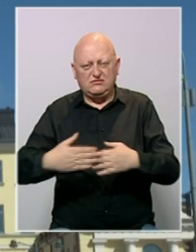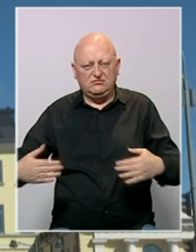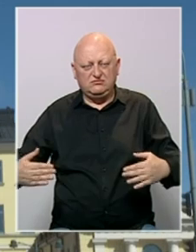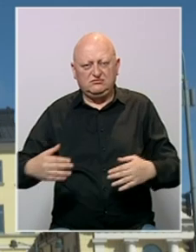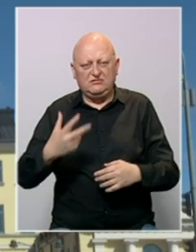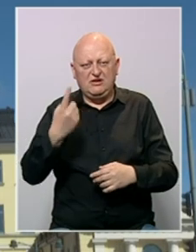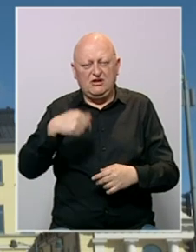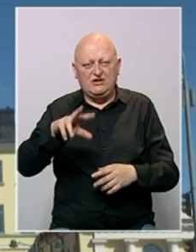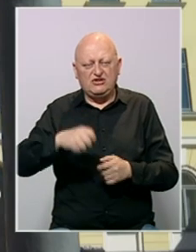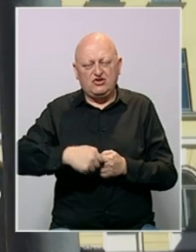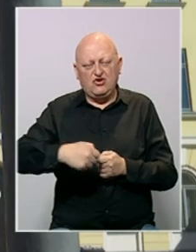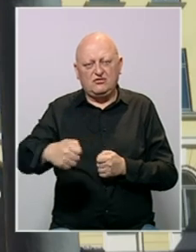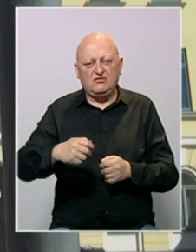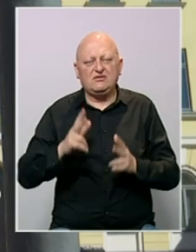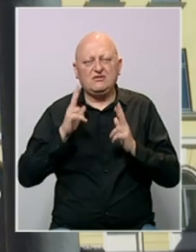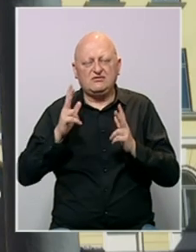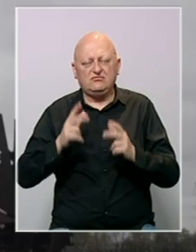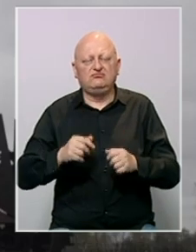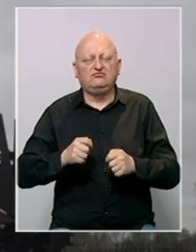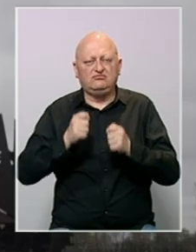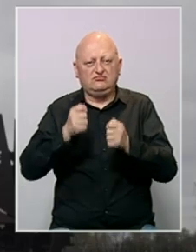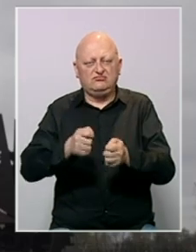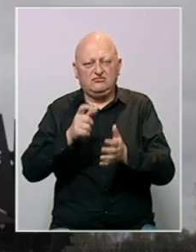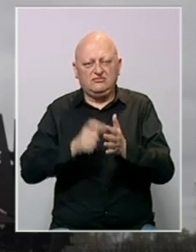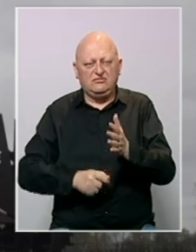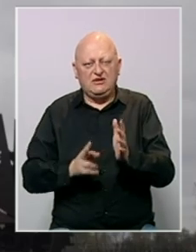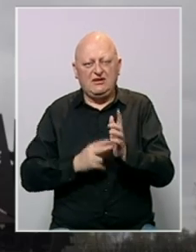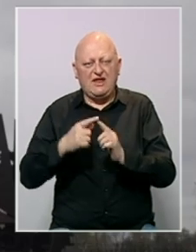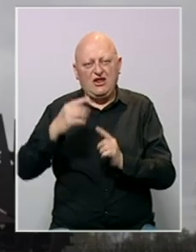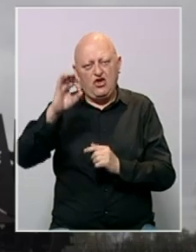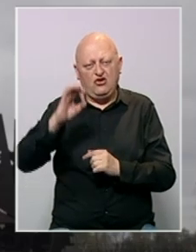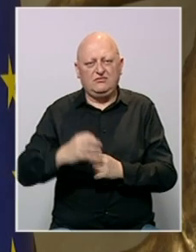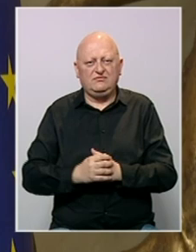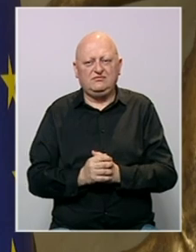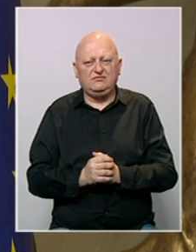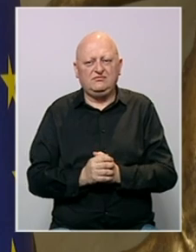1300 kilometara, zvanično će aplicirati za članstvo u Sjevernoatlanski savez.